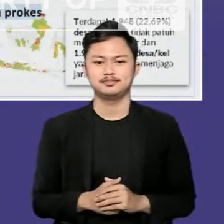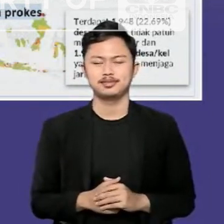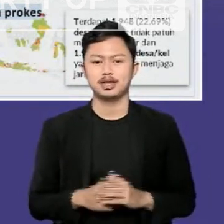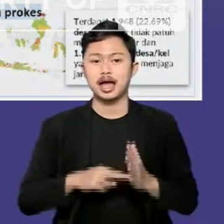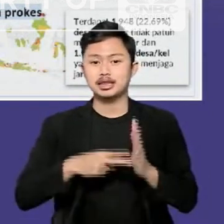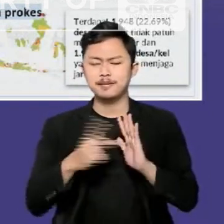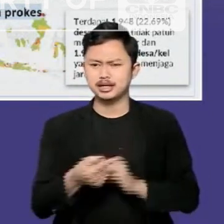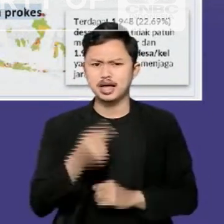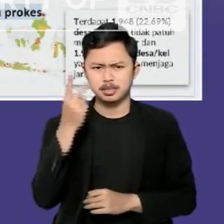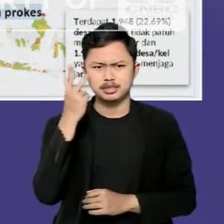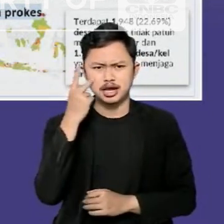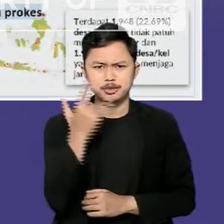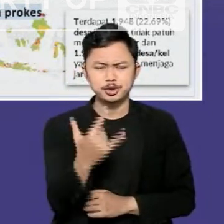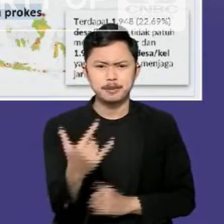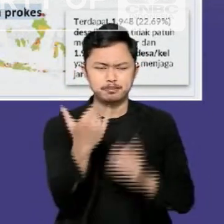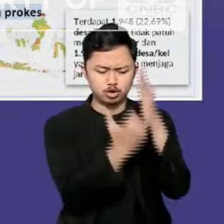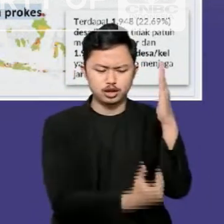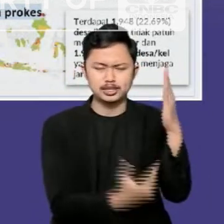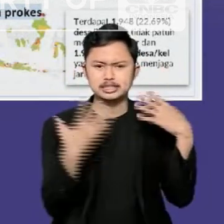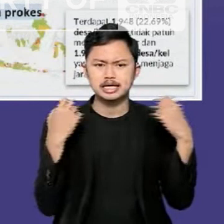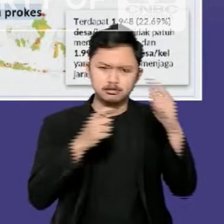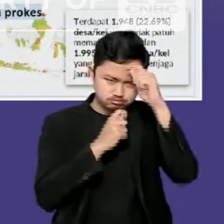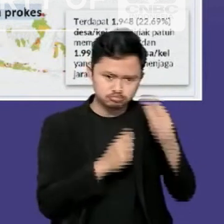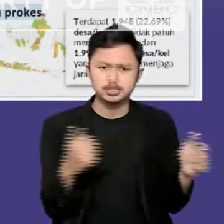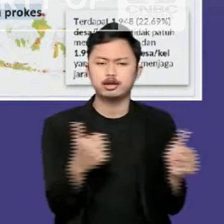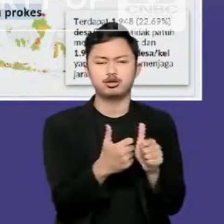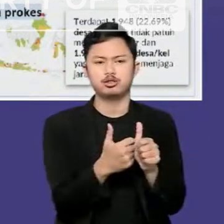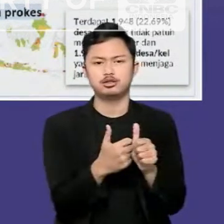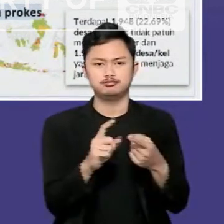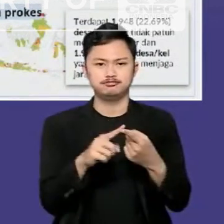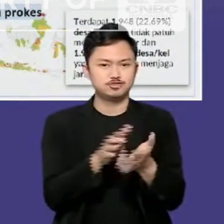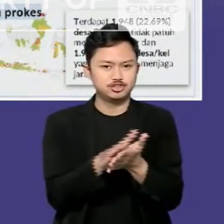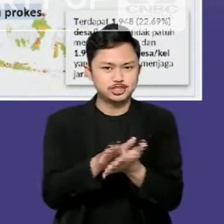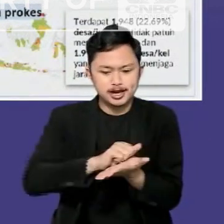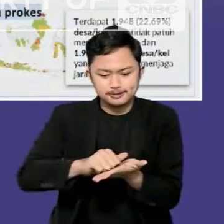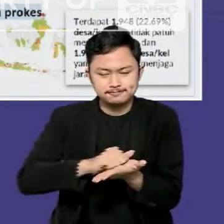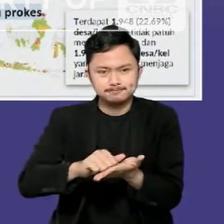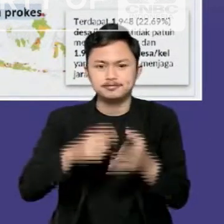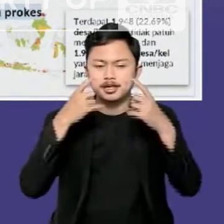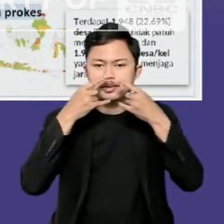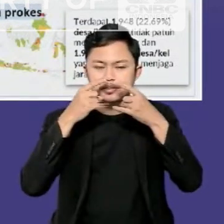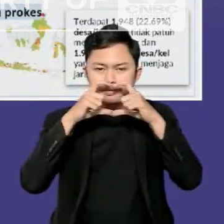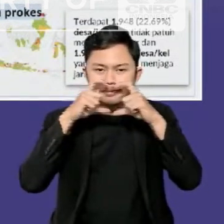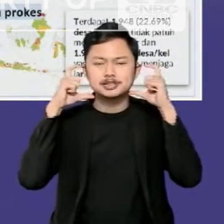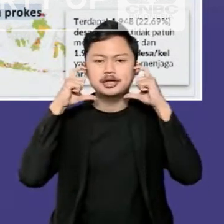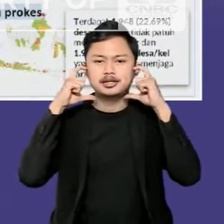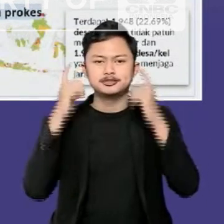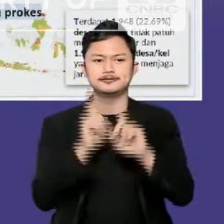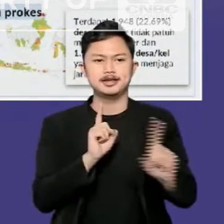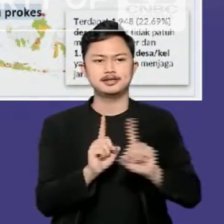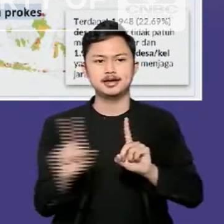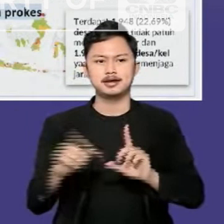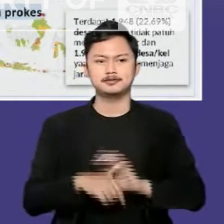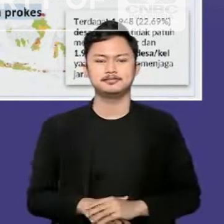serta tetap mewajibkan disiplin protokol kesehatan, terutama mencuci tangan, memakai masker, dan menjaga jarak.